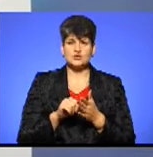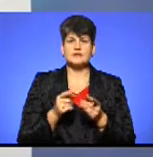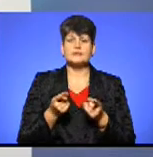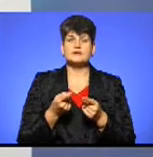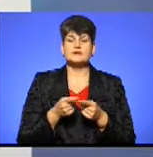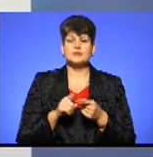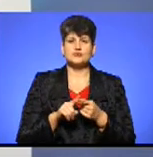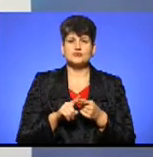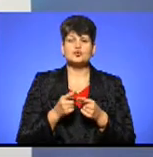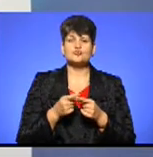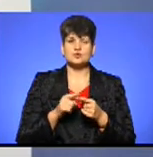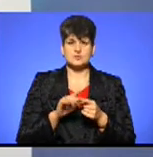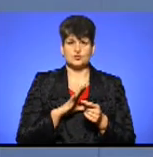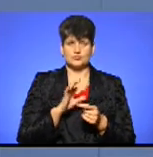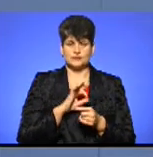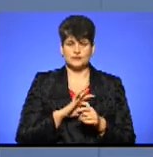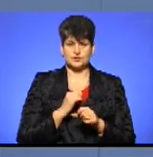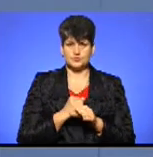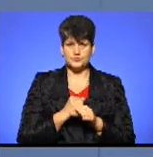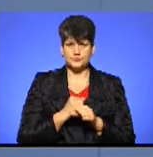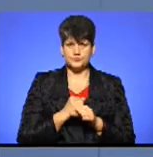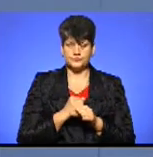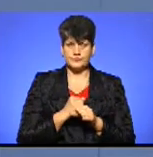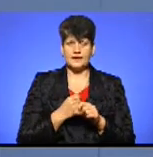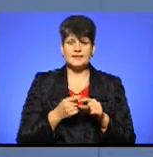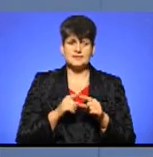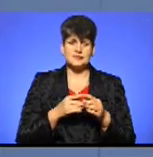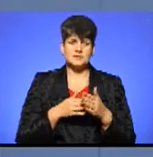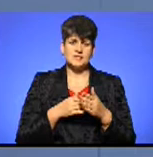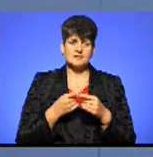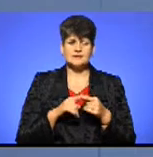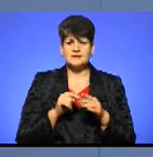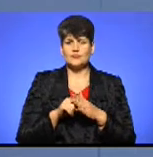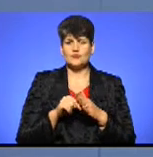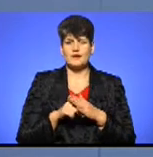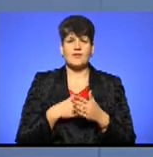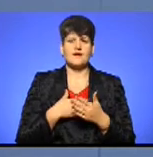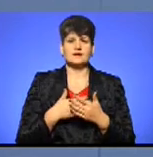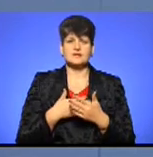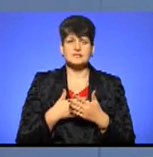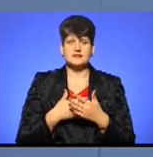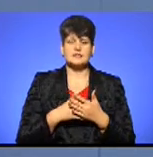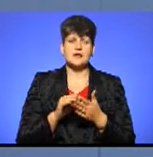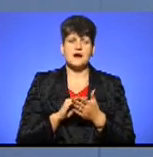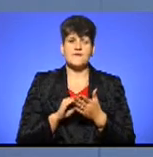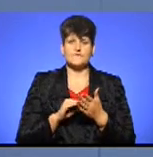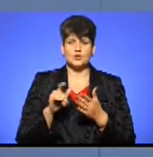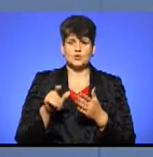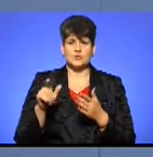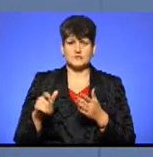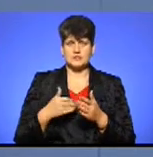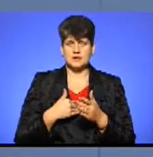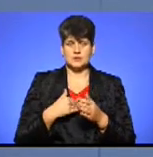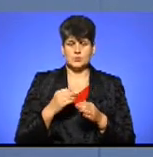застосована? Насправді межа – це є дуже таке поняття активізації, власне, самих авторів проєктів, ініціаторів цих